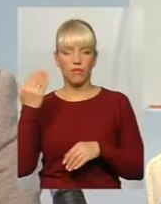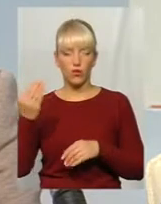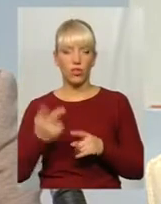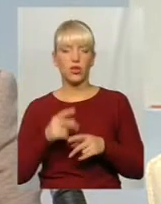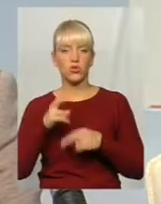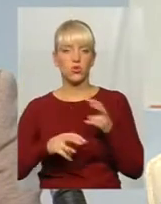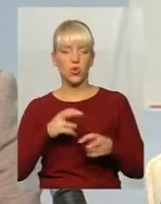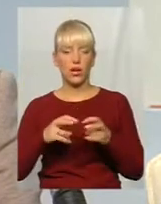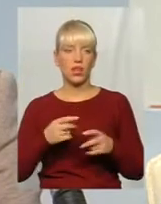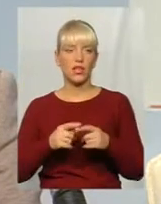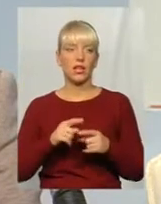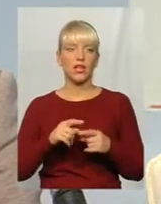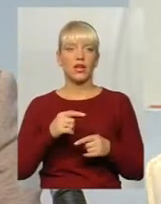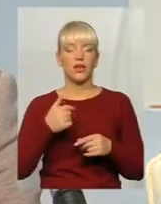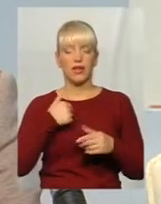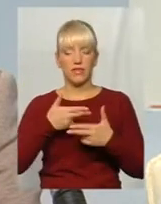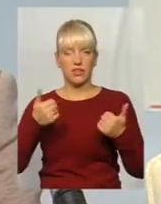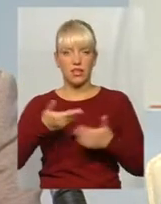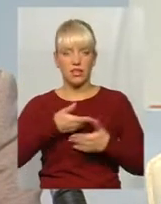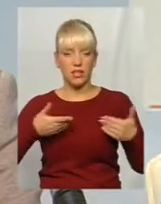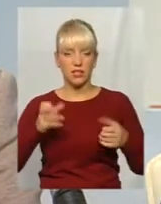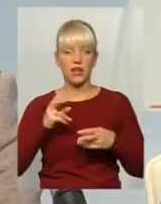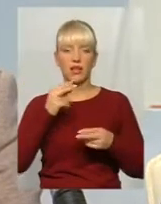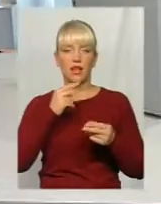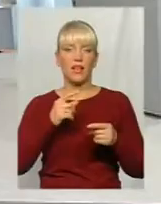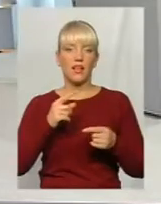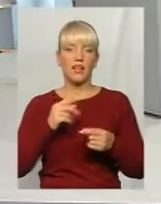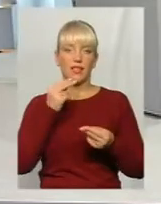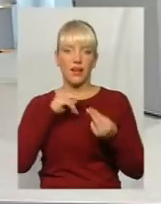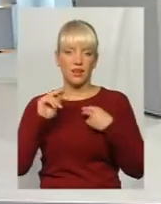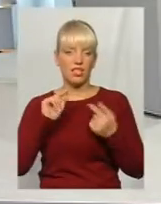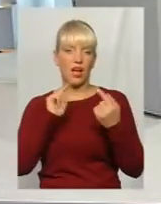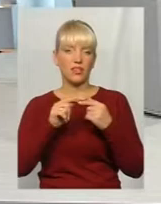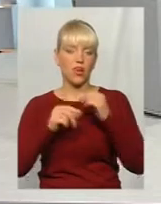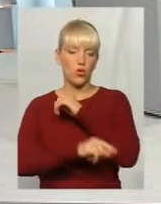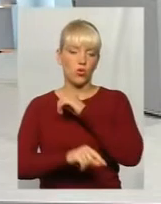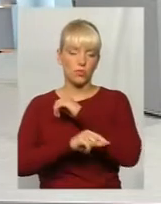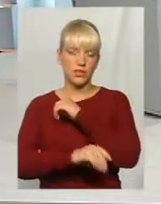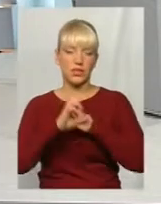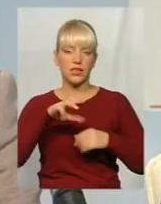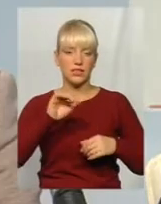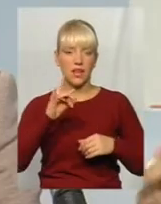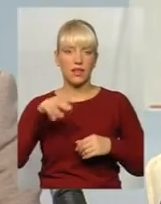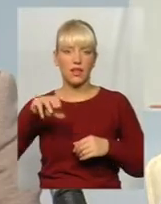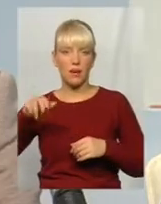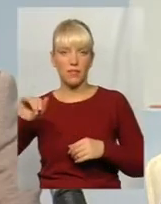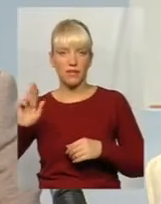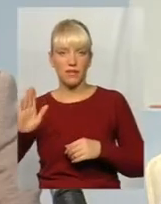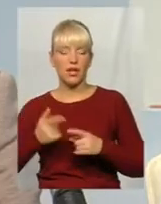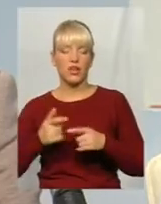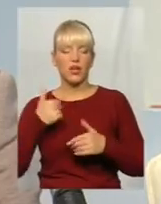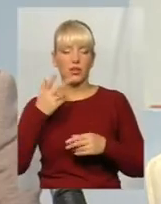нас визнали одним з кращих антикорупційних стартапів світу. Зараз буде ще одна подія, коли партнери цього